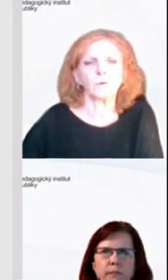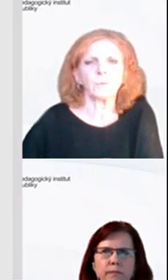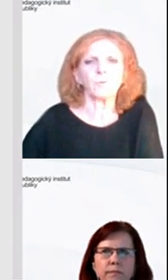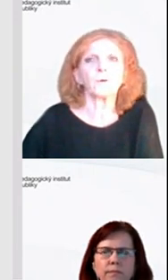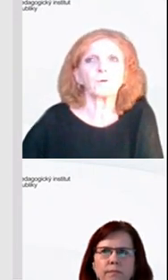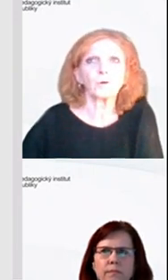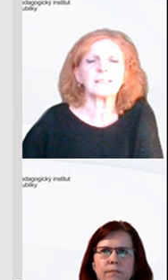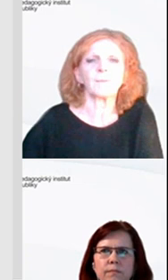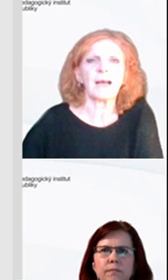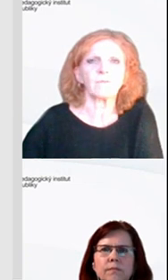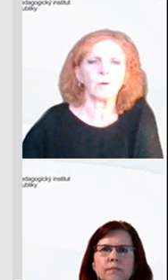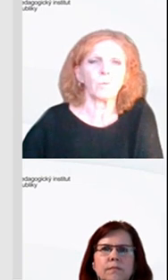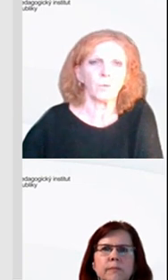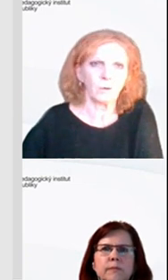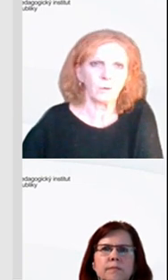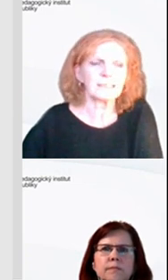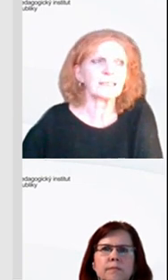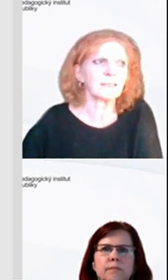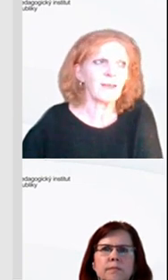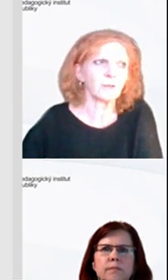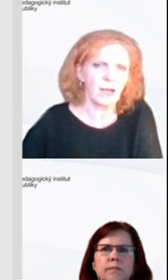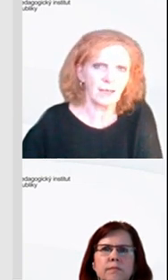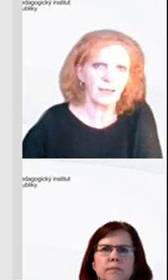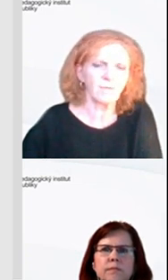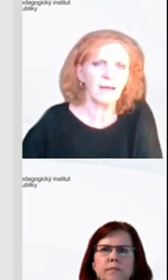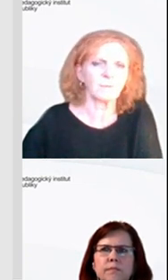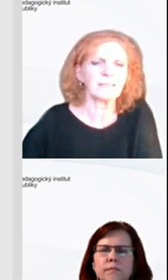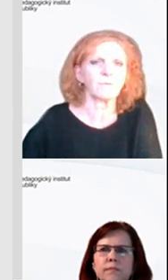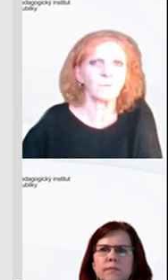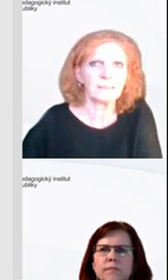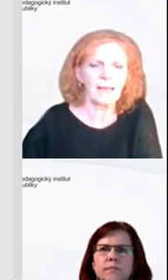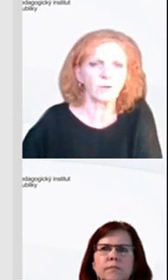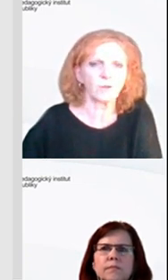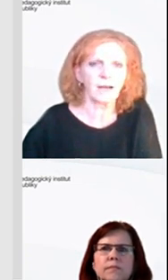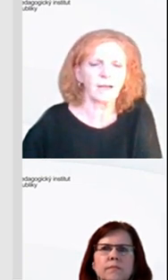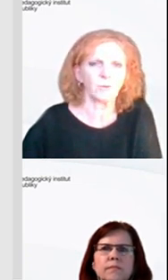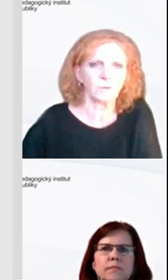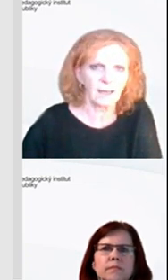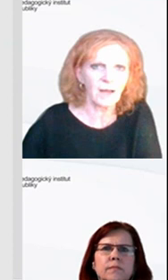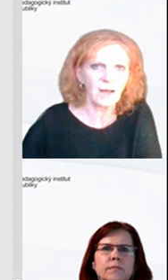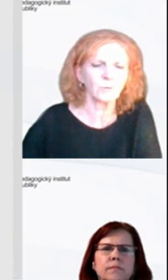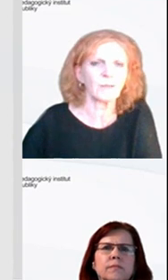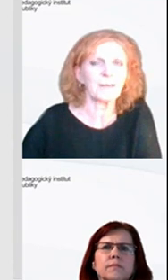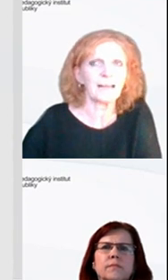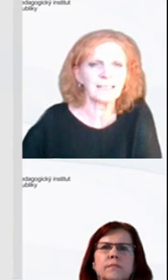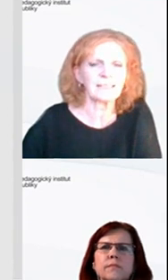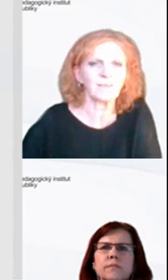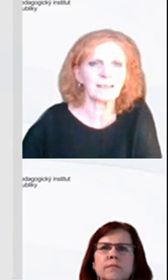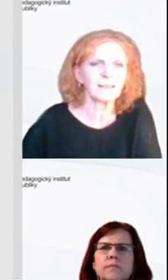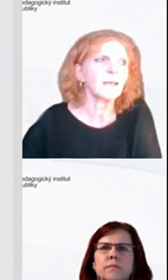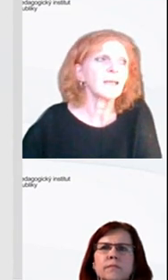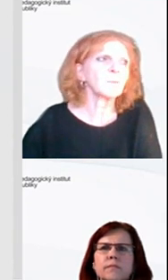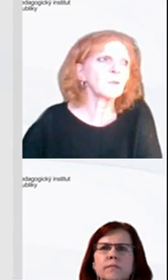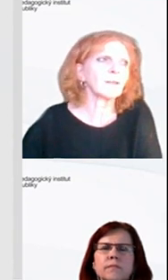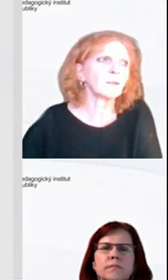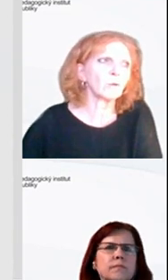vzdělávacího programu pro školy, znamená velkou povinnost své žáky v rámci celého základního vzdělávání, to znamená celých